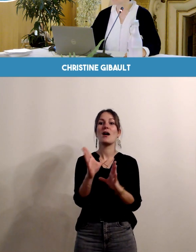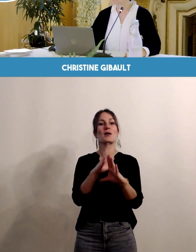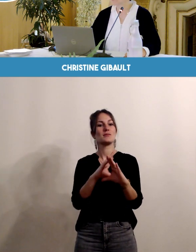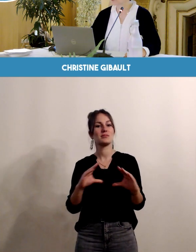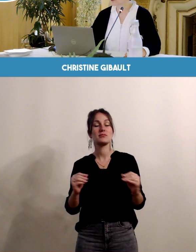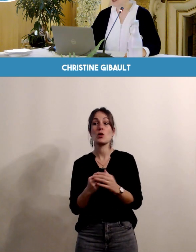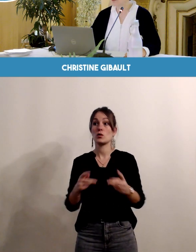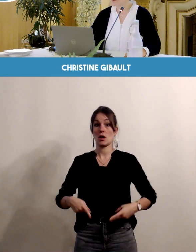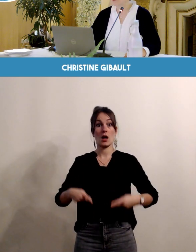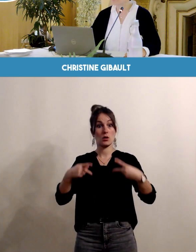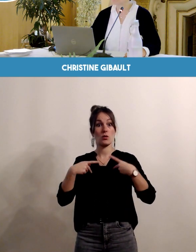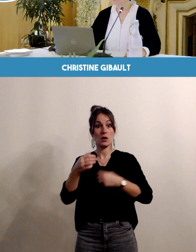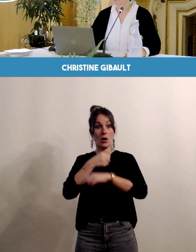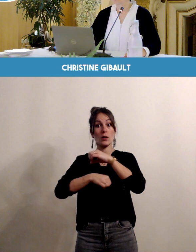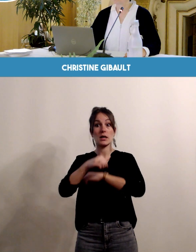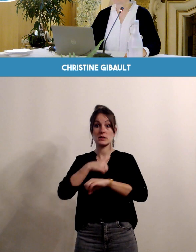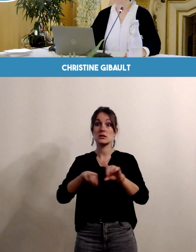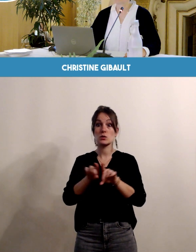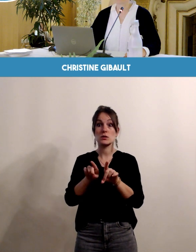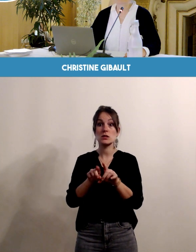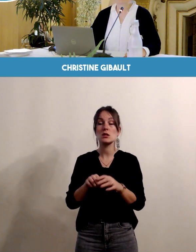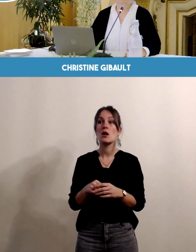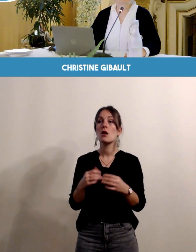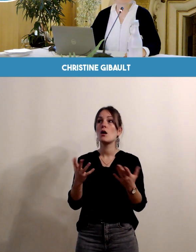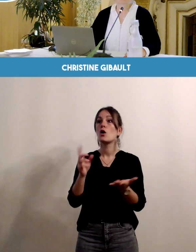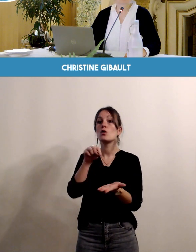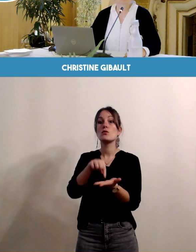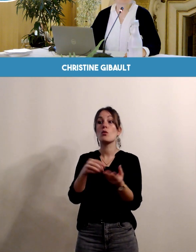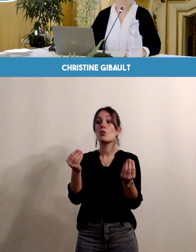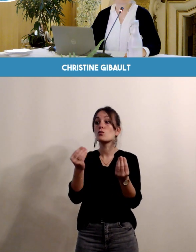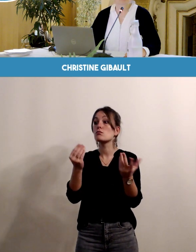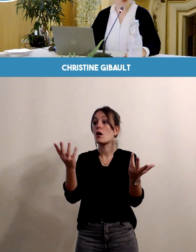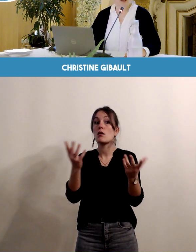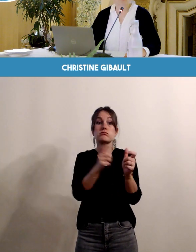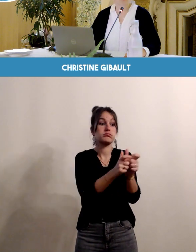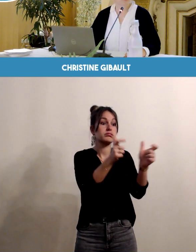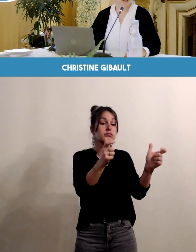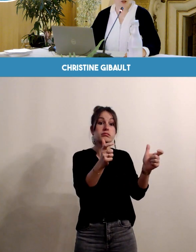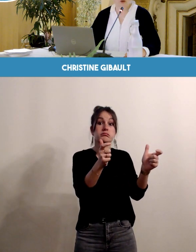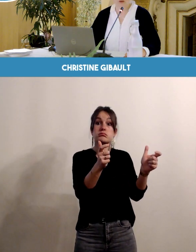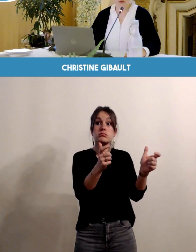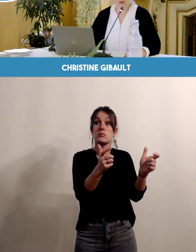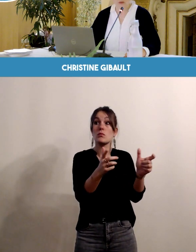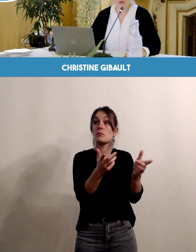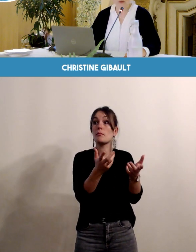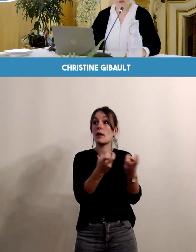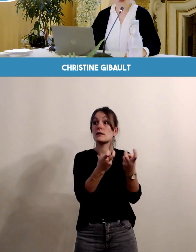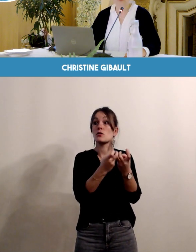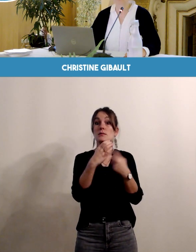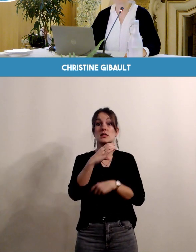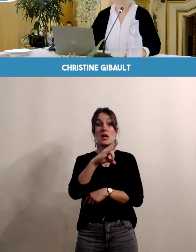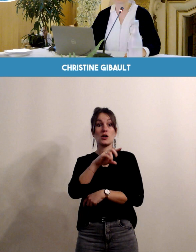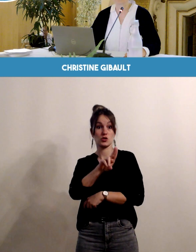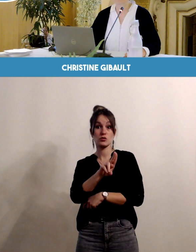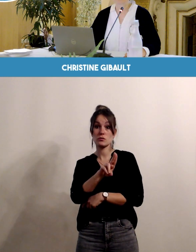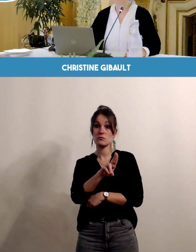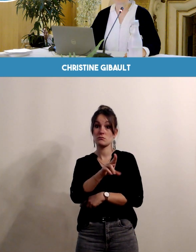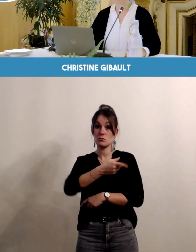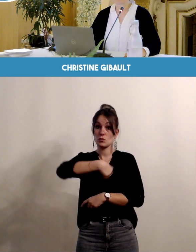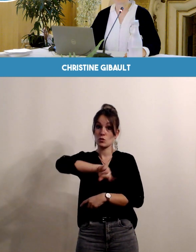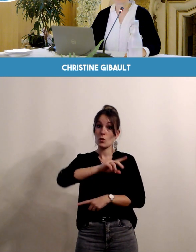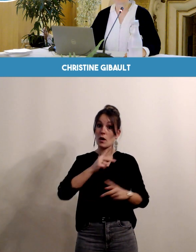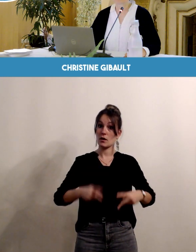ateliers sont à votre disposition dans les structures. notamment au CHU, nous conduisons